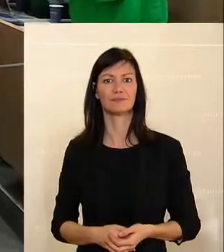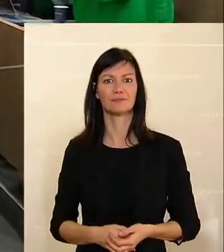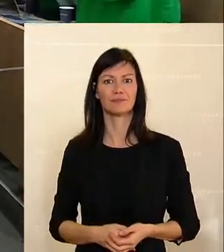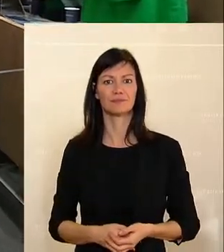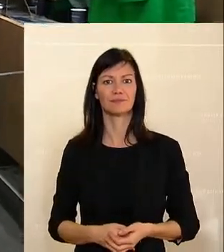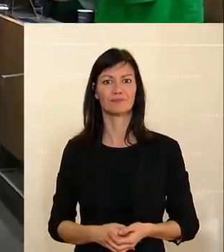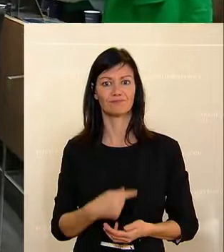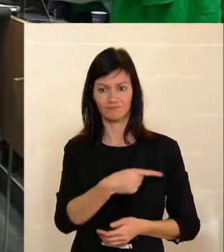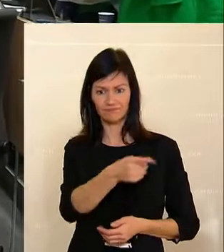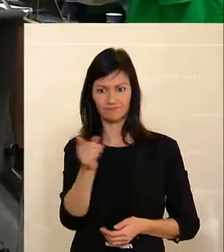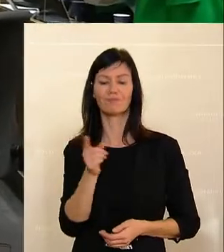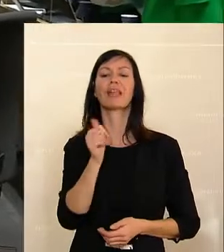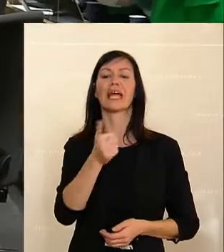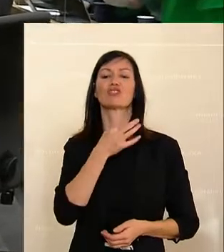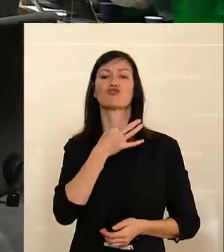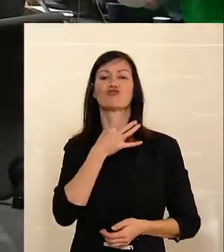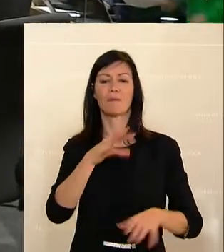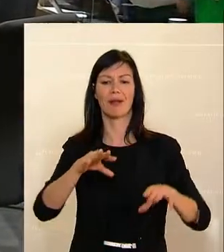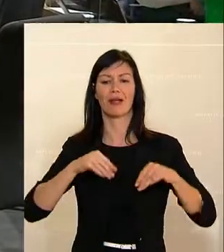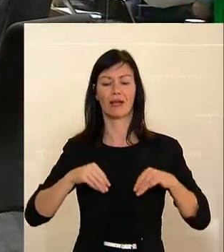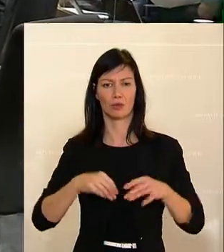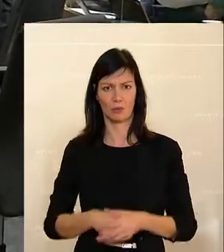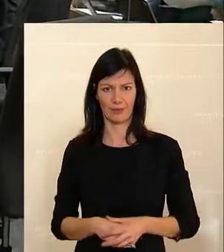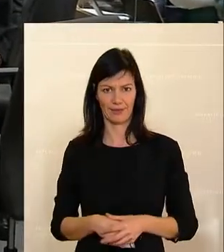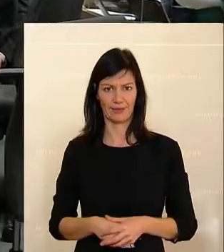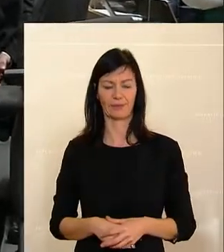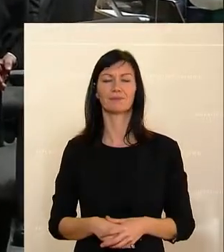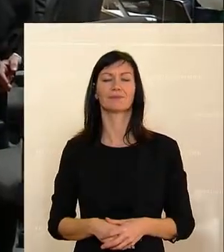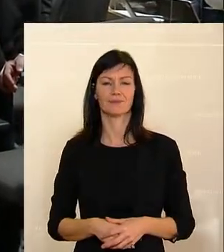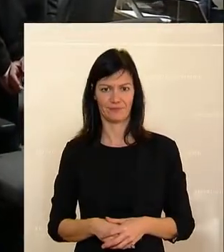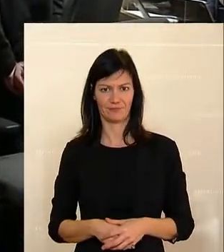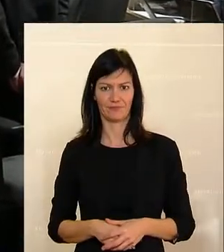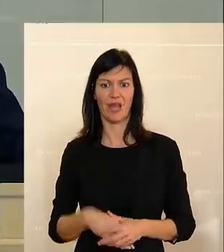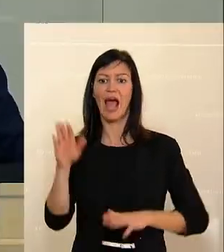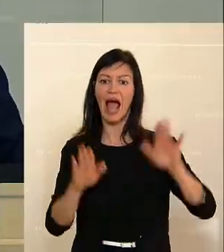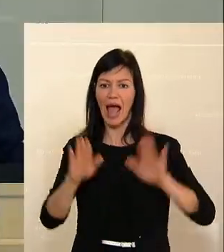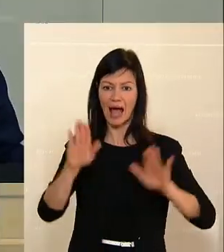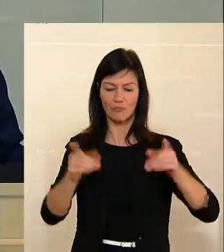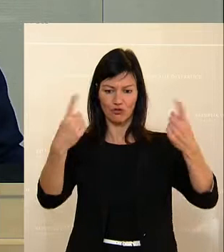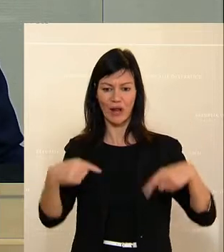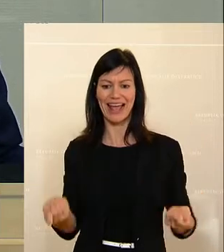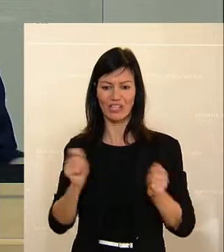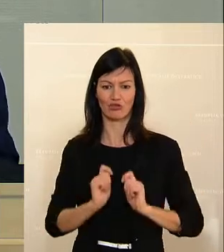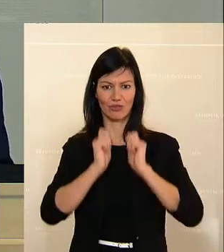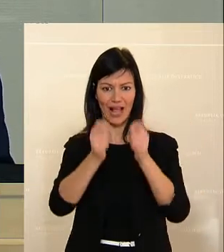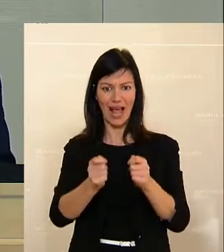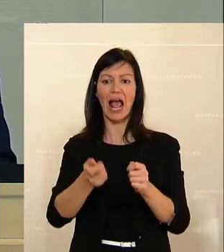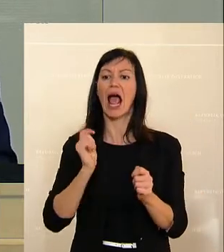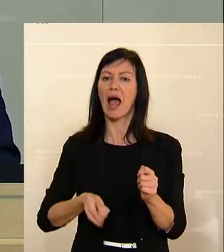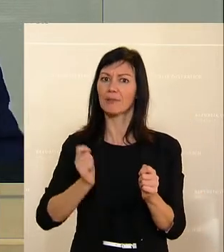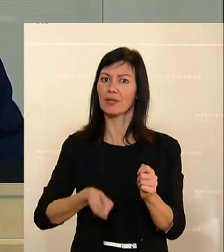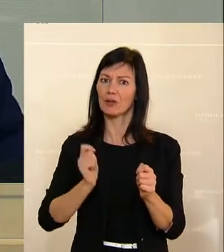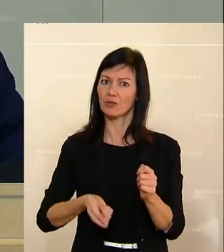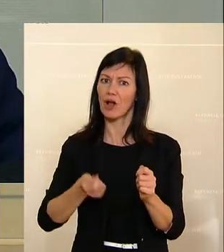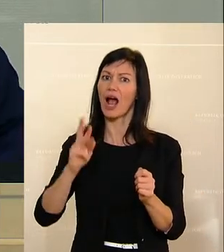Das ist einstimmig, so angenommen. Abstimmung über den Entschließungsantrag der Abgeordneten